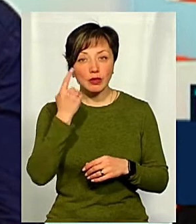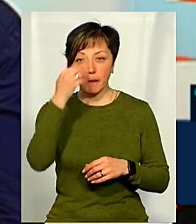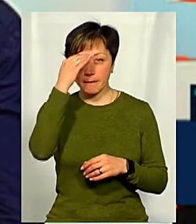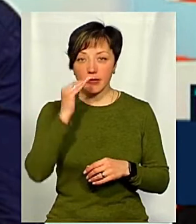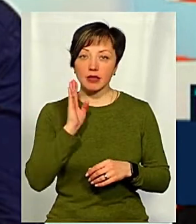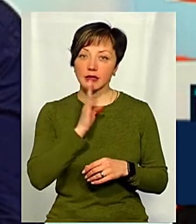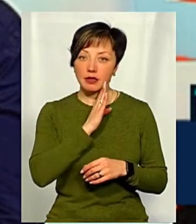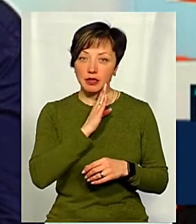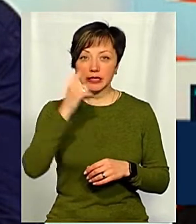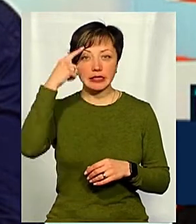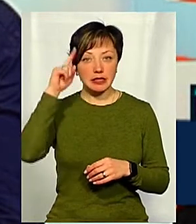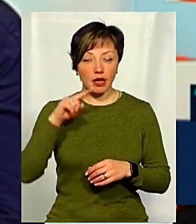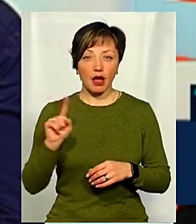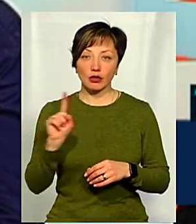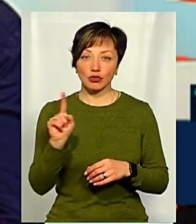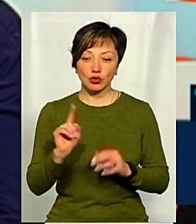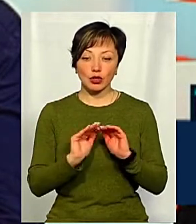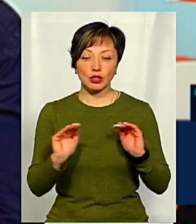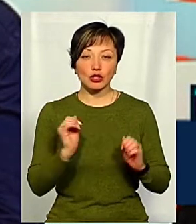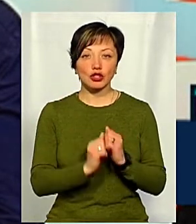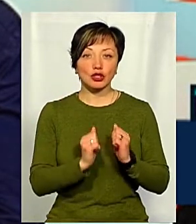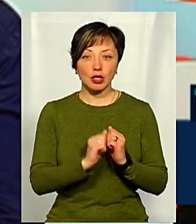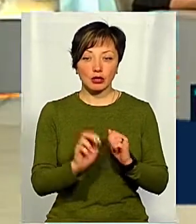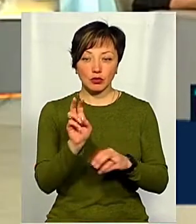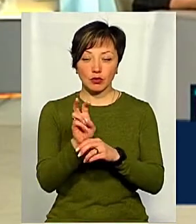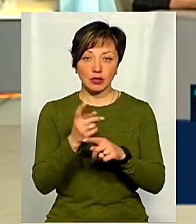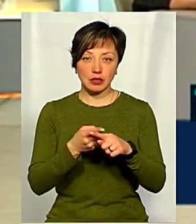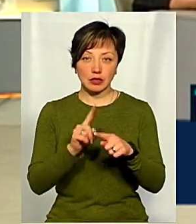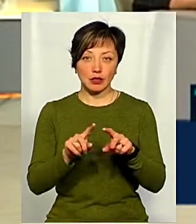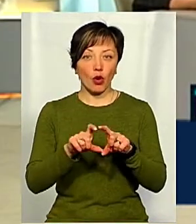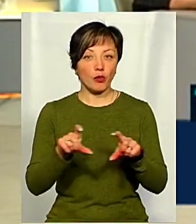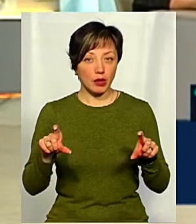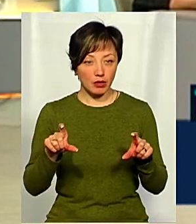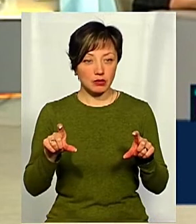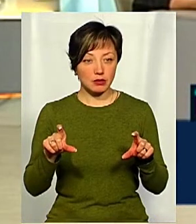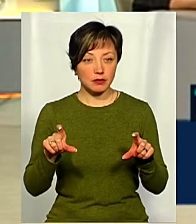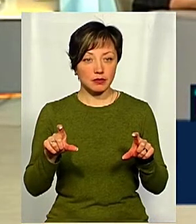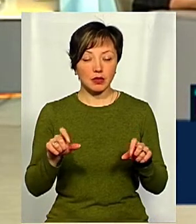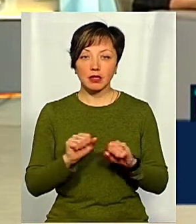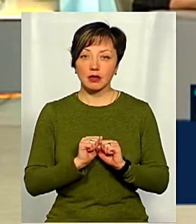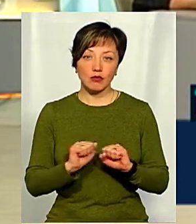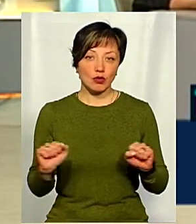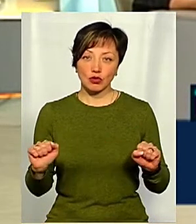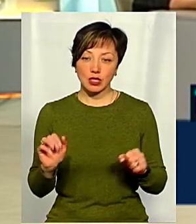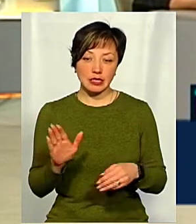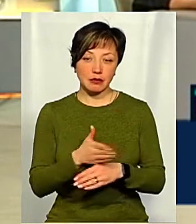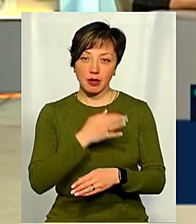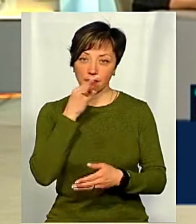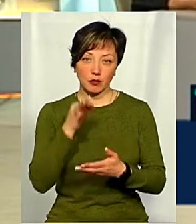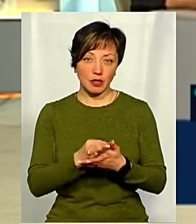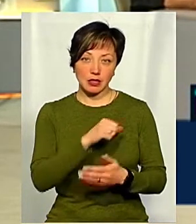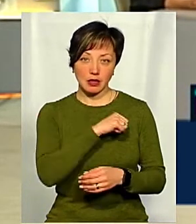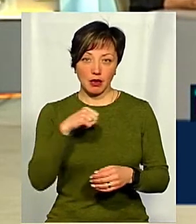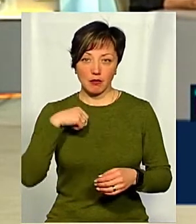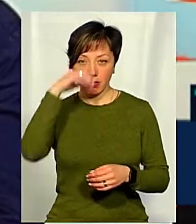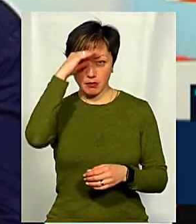батьки знали про те, що підлітки часто відвідують даний об'єкт, не можна знімати відповідальності із